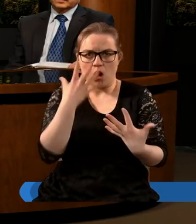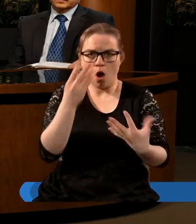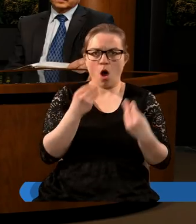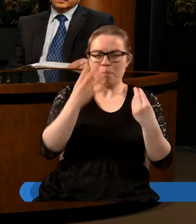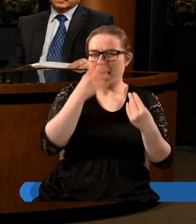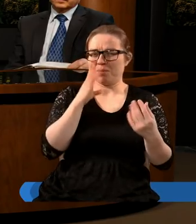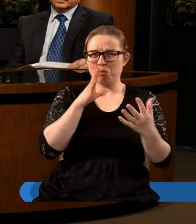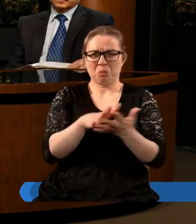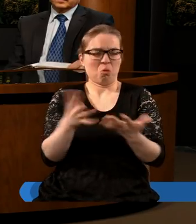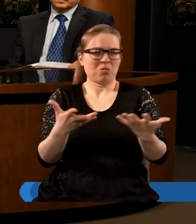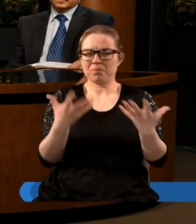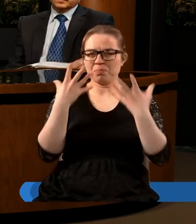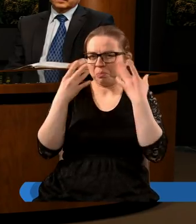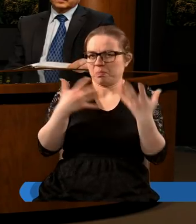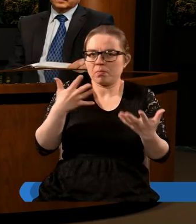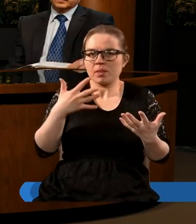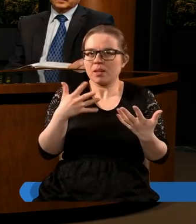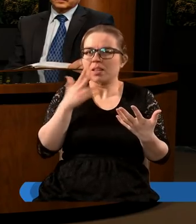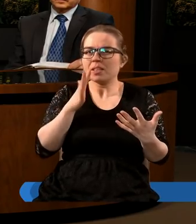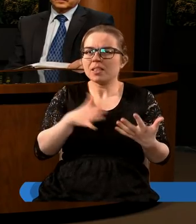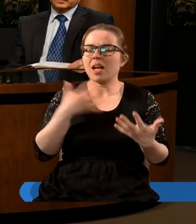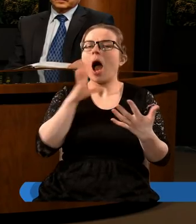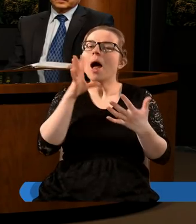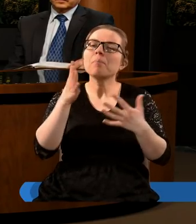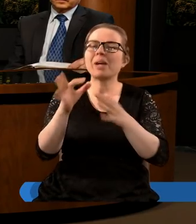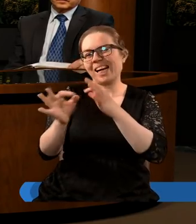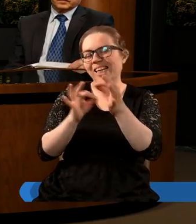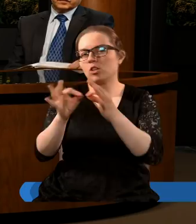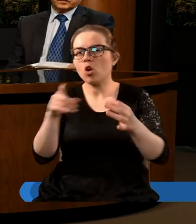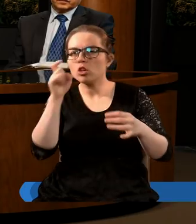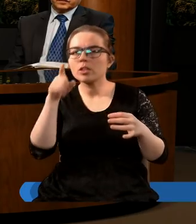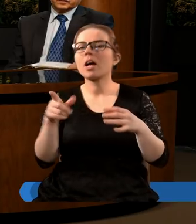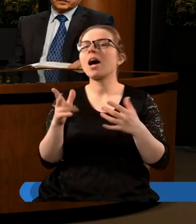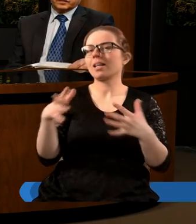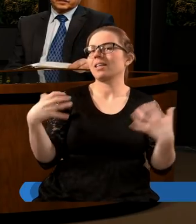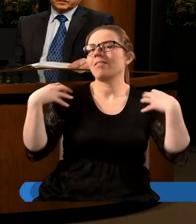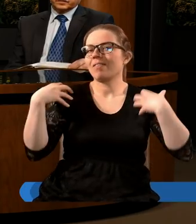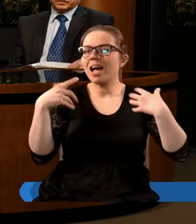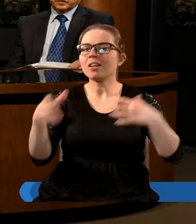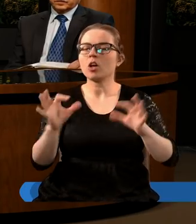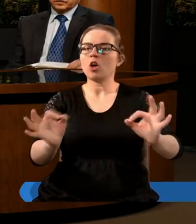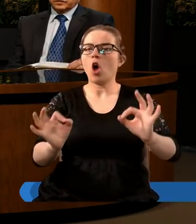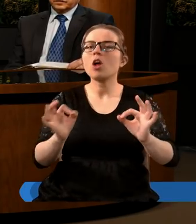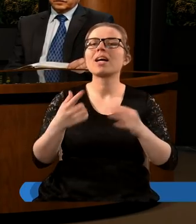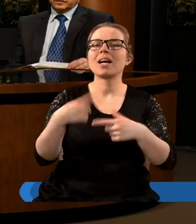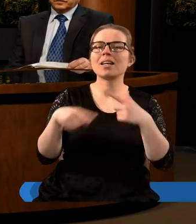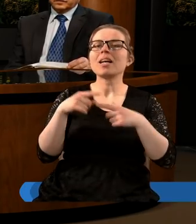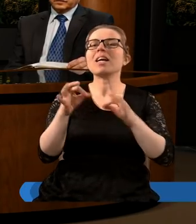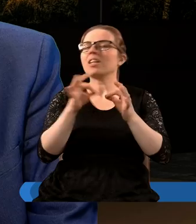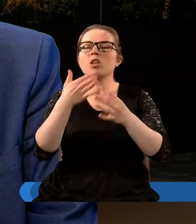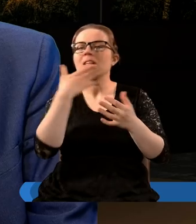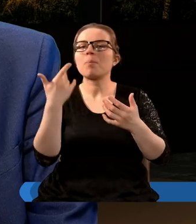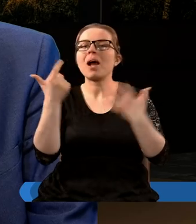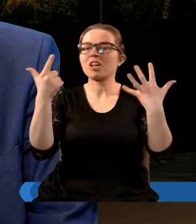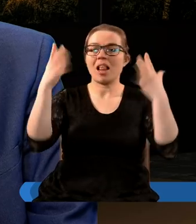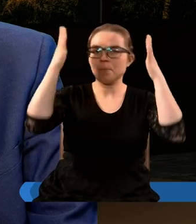jakiegoś smoka, ale tu jest jakby pewna perspektywa historyczna. To zwierzę w konkretnym okresie historyj nie miało